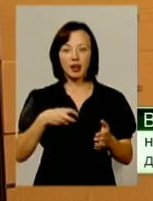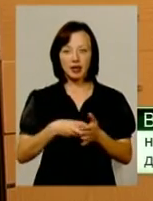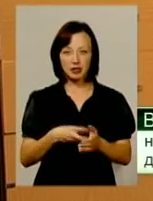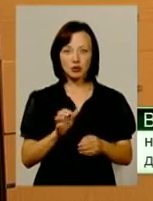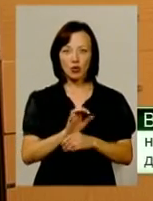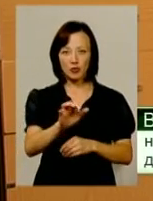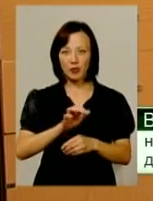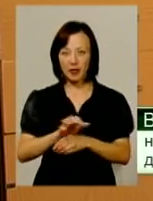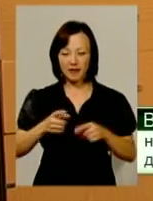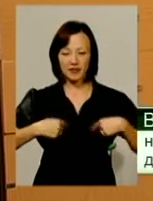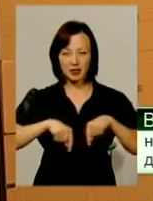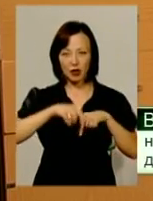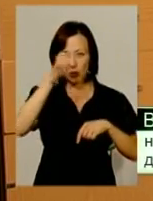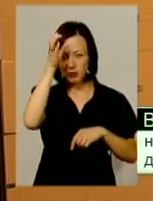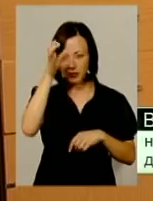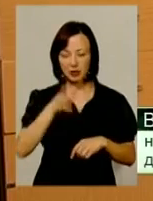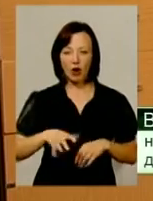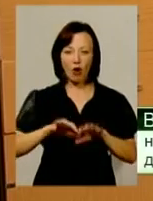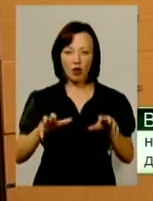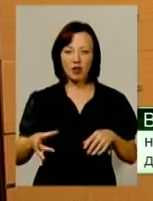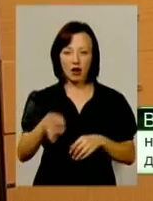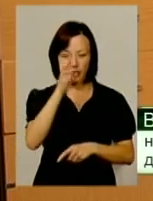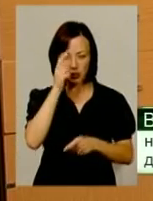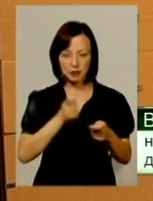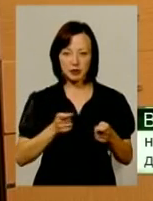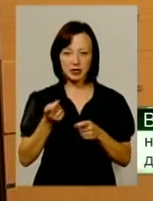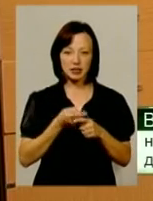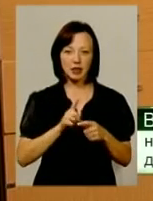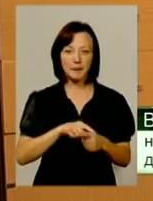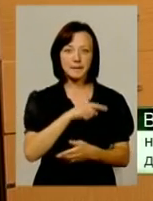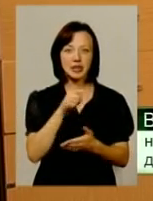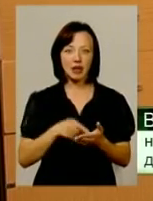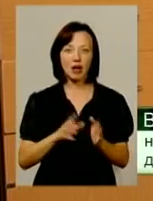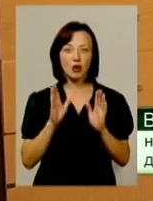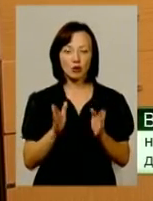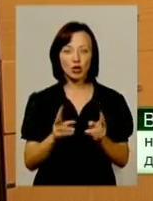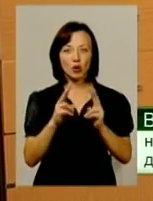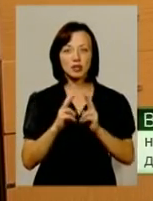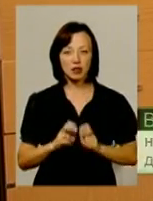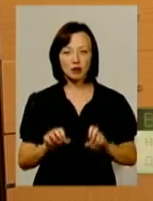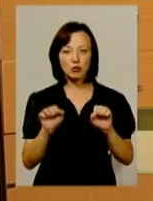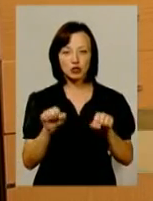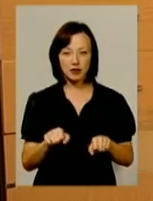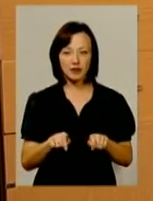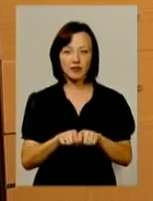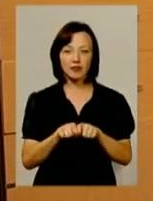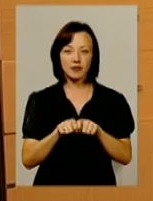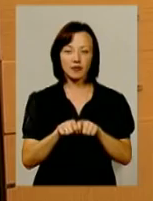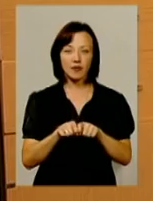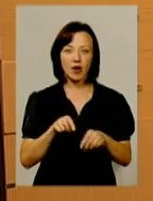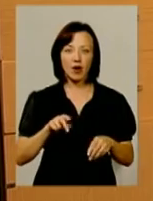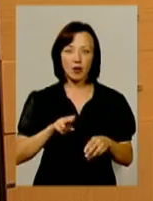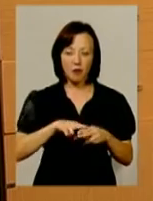відділу освіти, на голові райтеж адміністрації. Зазначте питання, буде розглядатися щодо можливості вкриття 50%